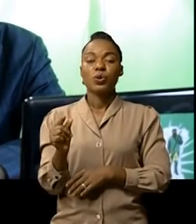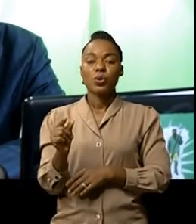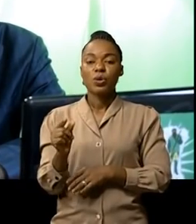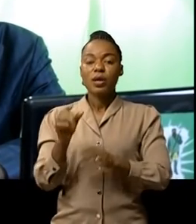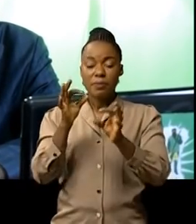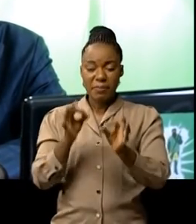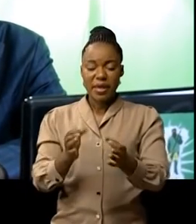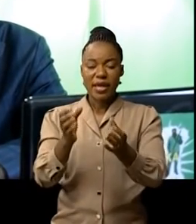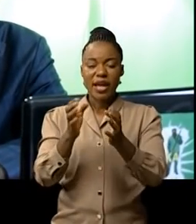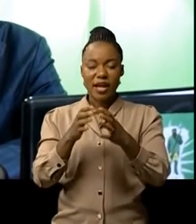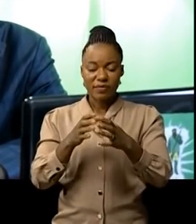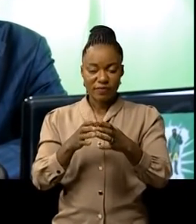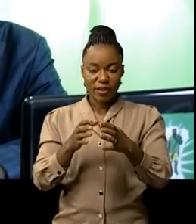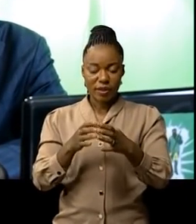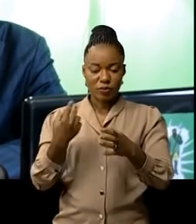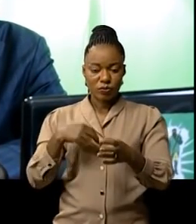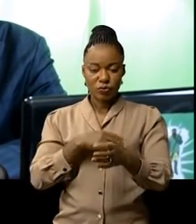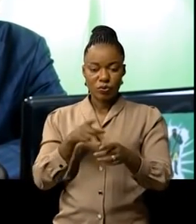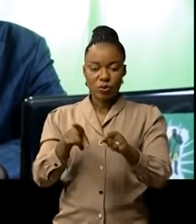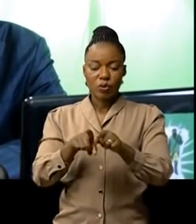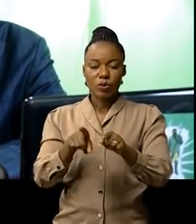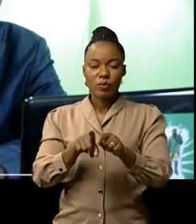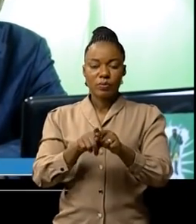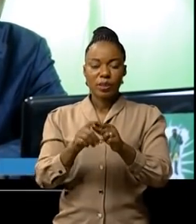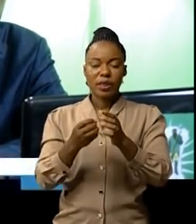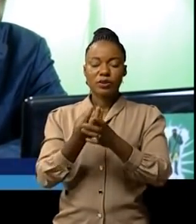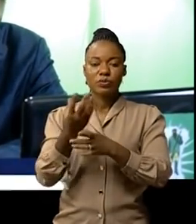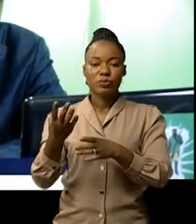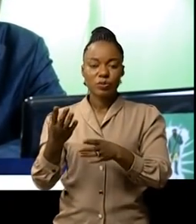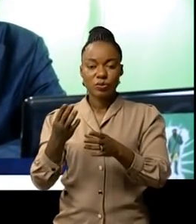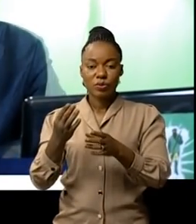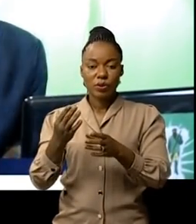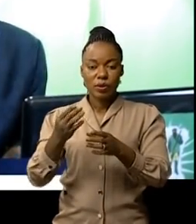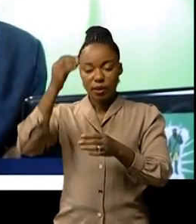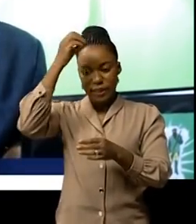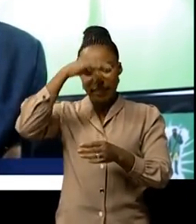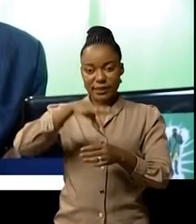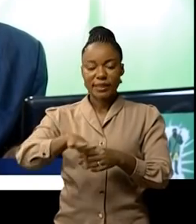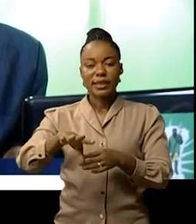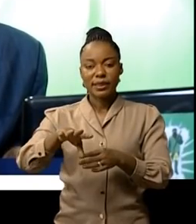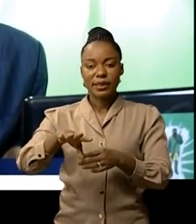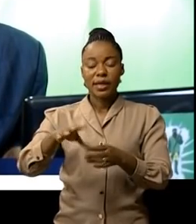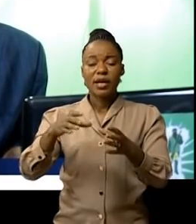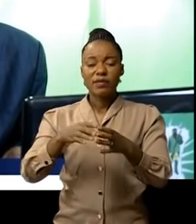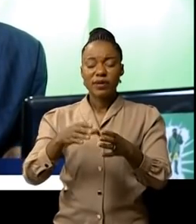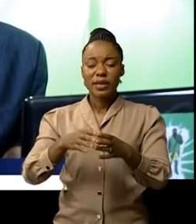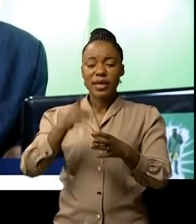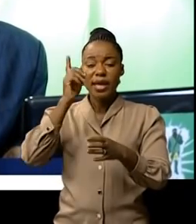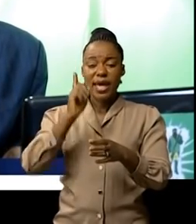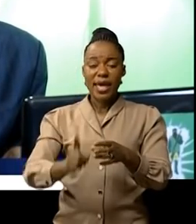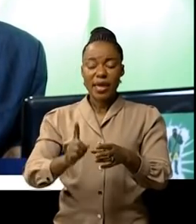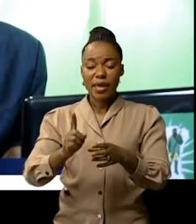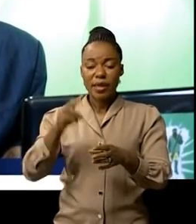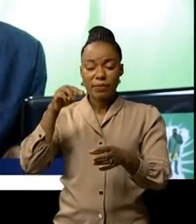avec ce que nous avons comme ressources naturelles avec un milliard d'arbres c'est-à en